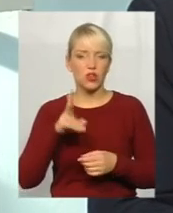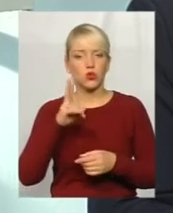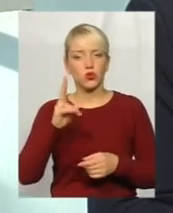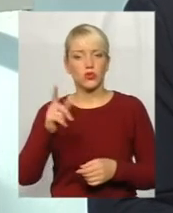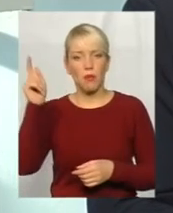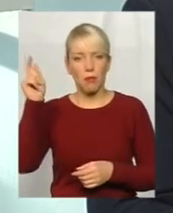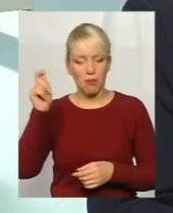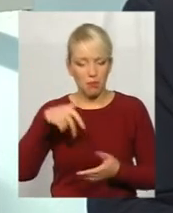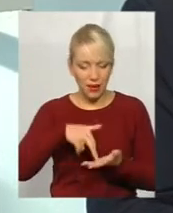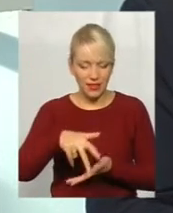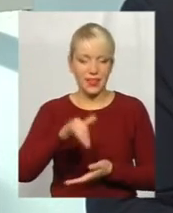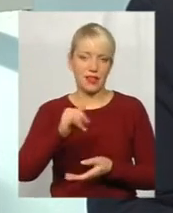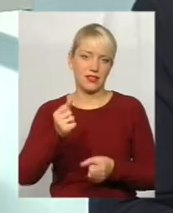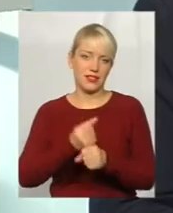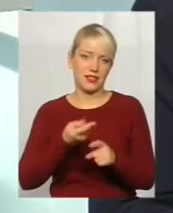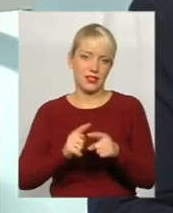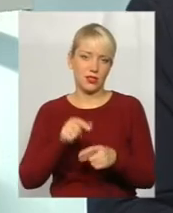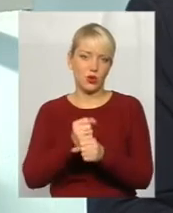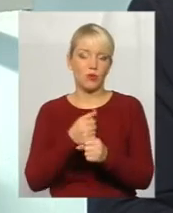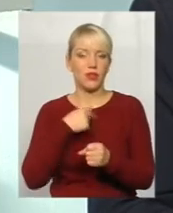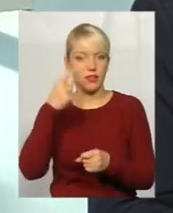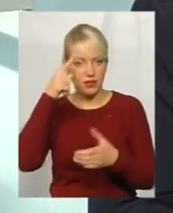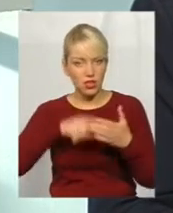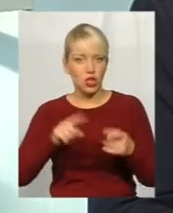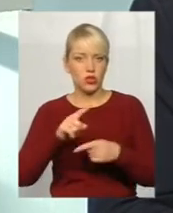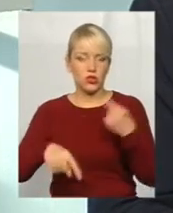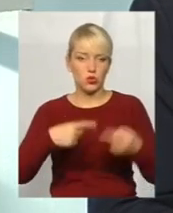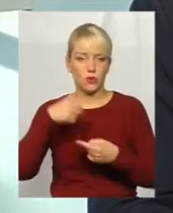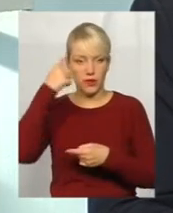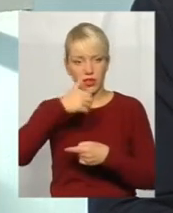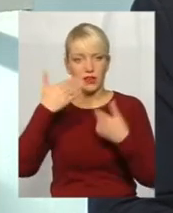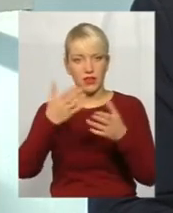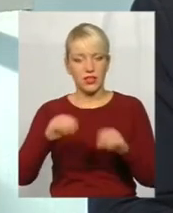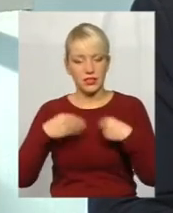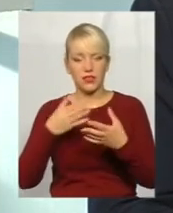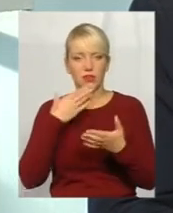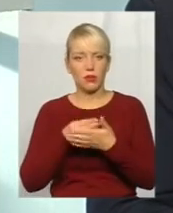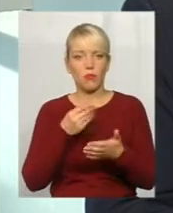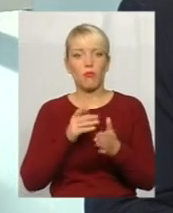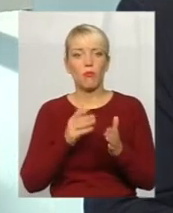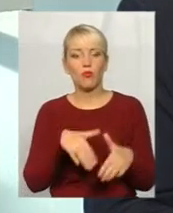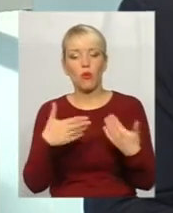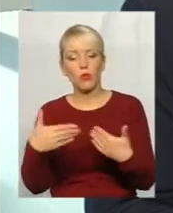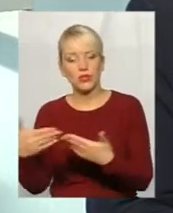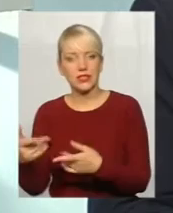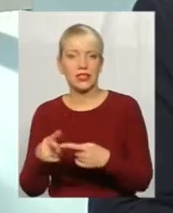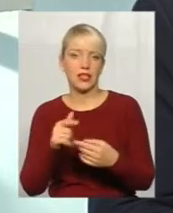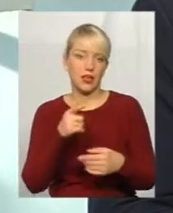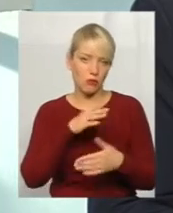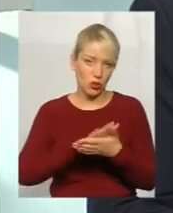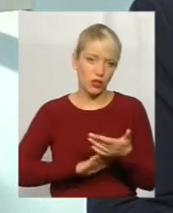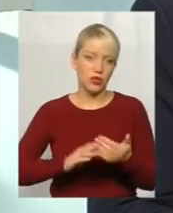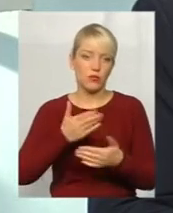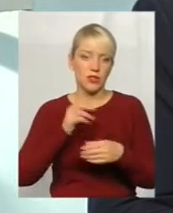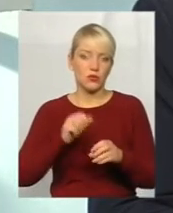і це зробить. Я надіюся, що наступний рік ви досте пропозиції, і ми зможемо подальшому, в тому мікрорайоні,